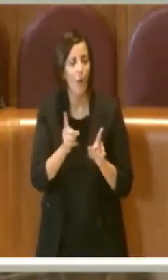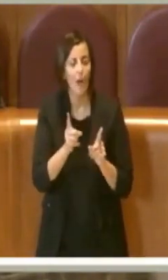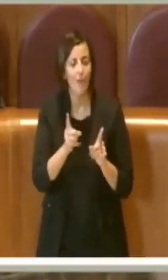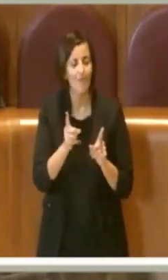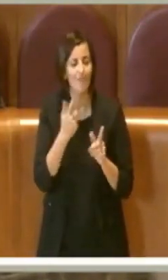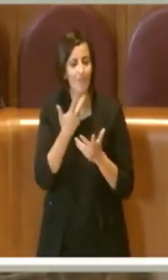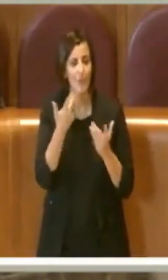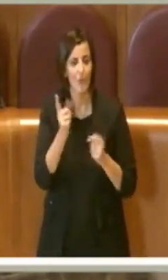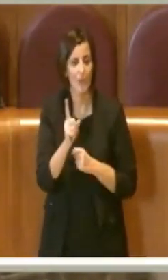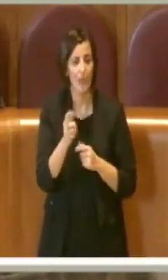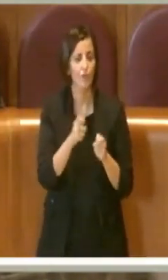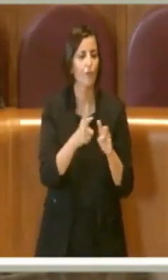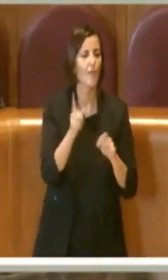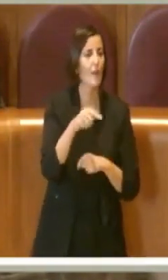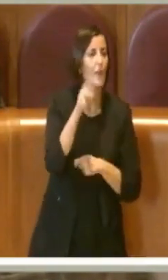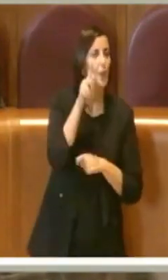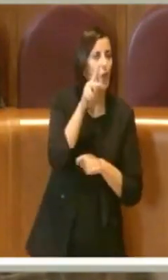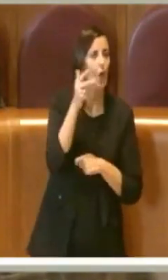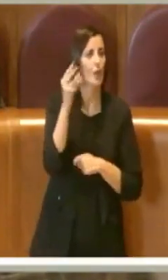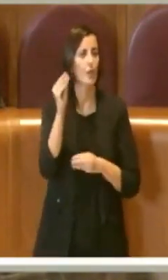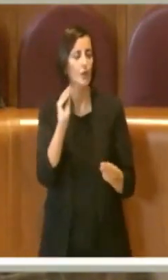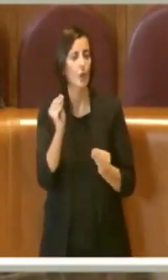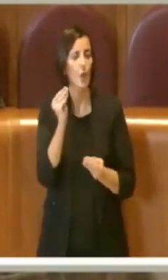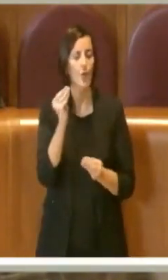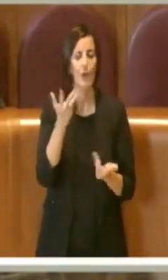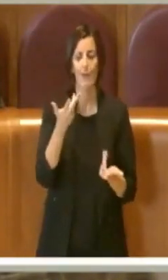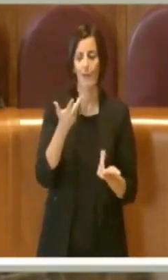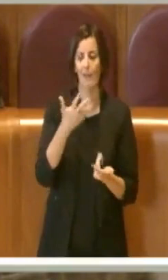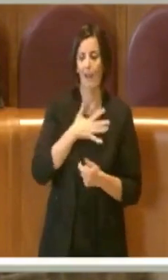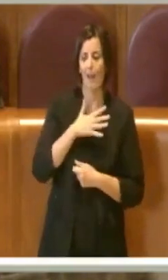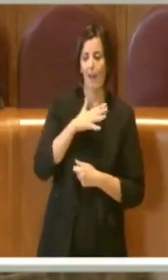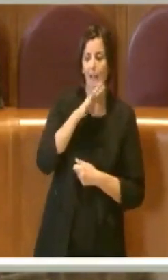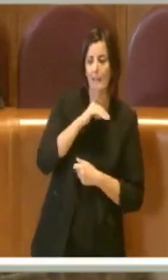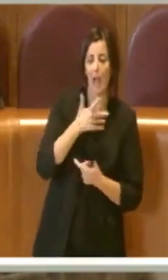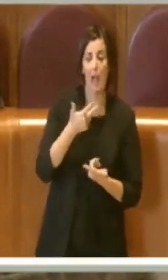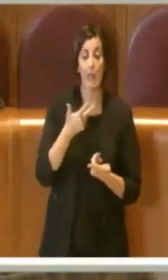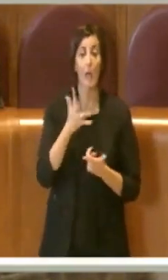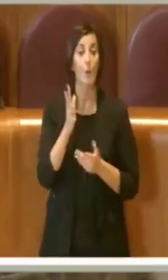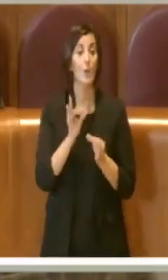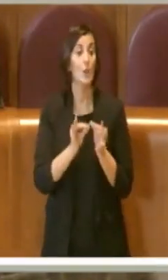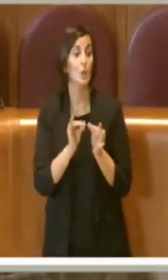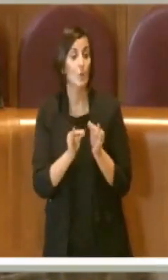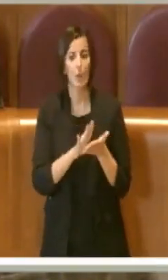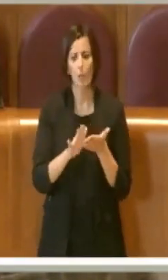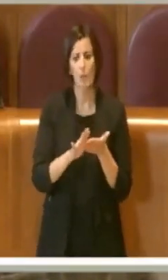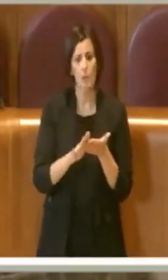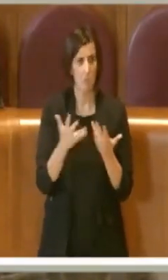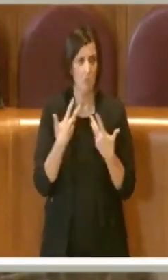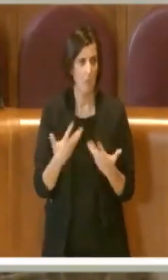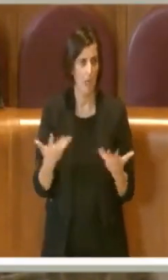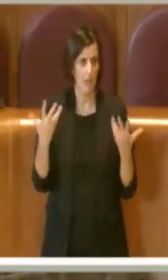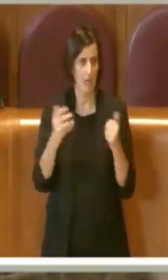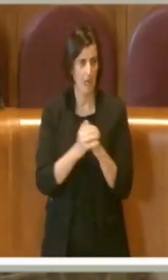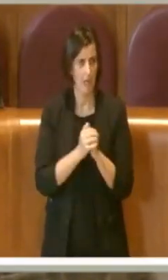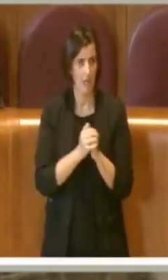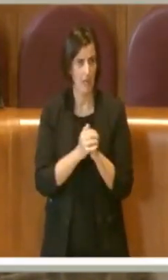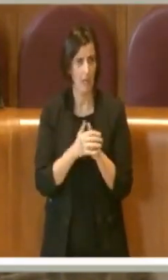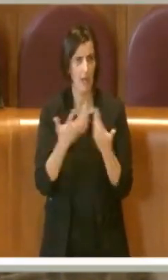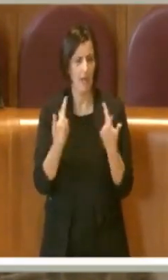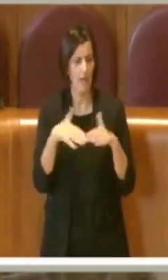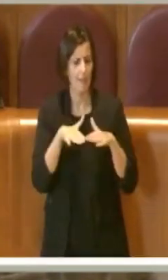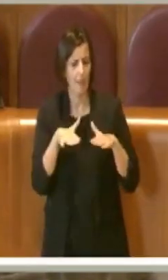città per le donne, per i giovani, per gli anziani, dei 15 minuti, pulita, ci mancherebbe altro. E tavoli,